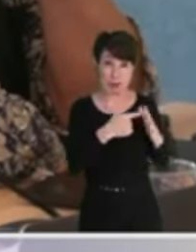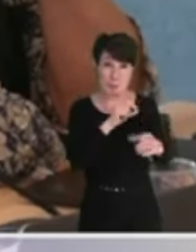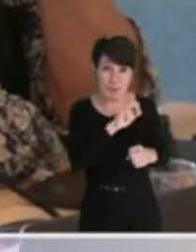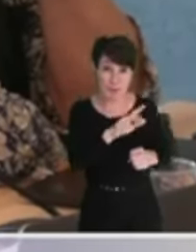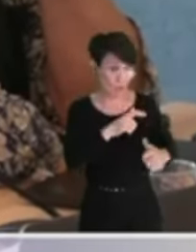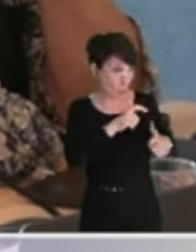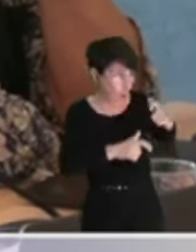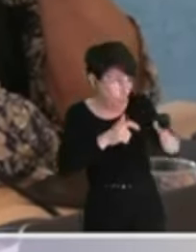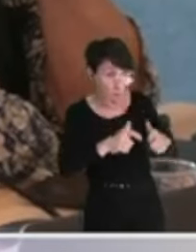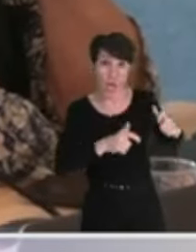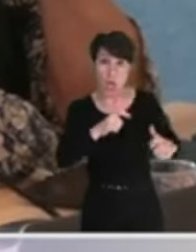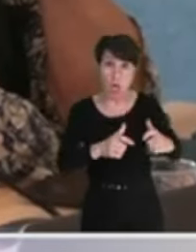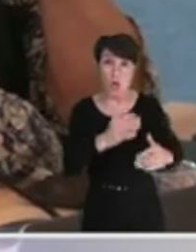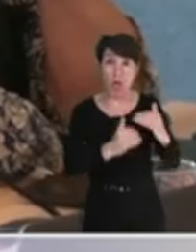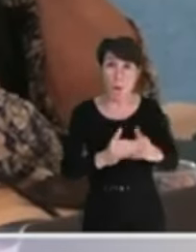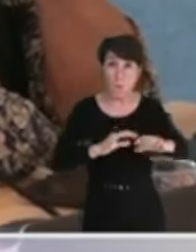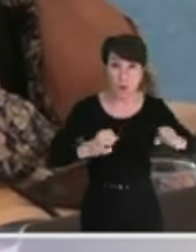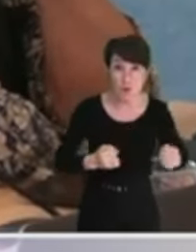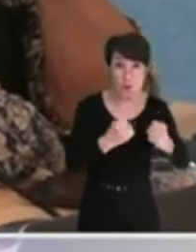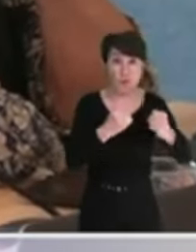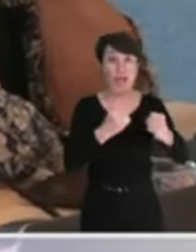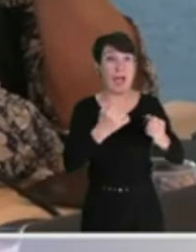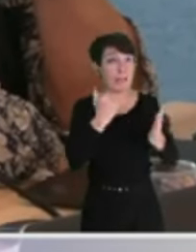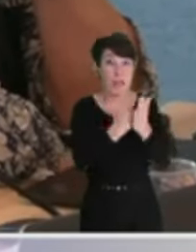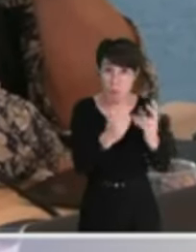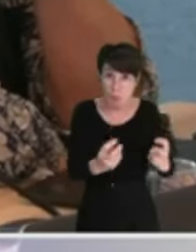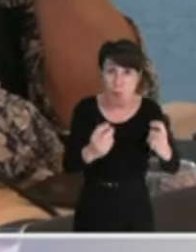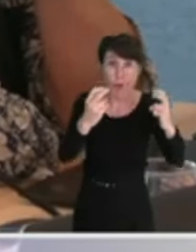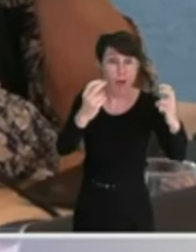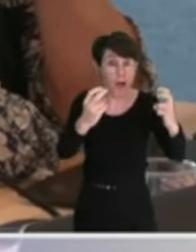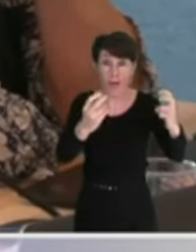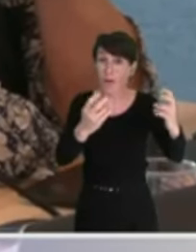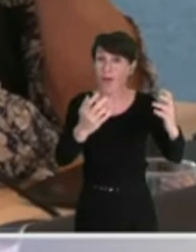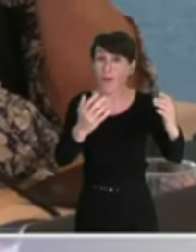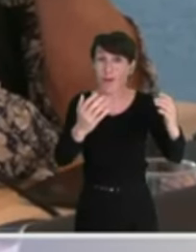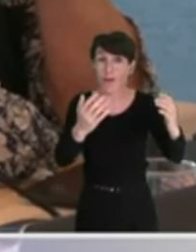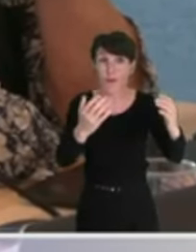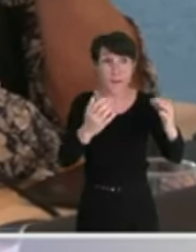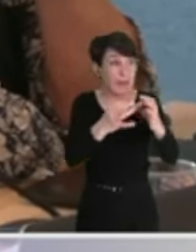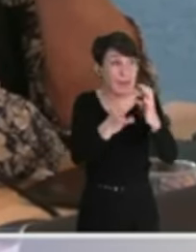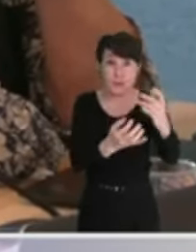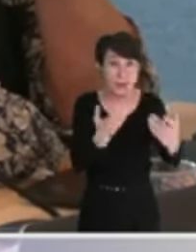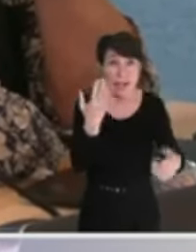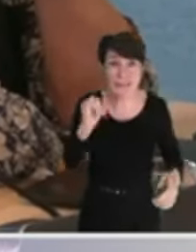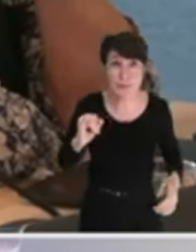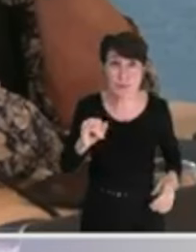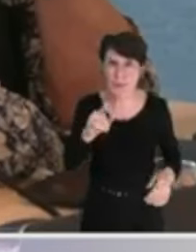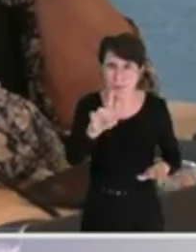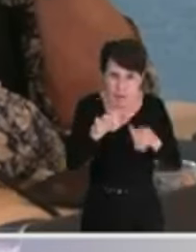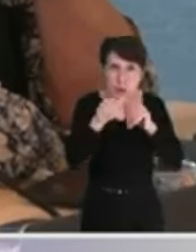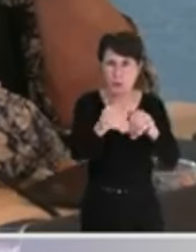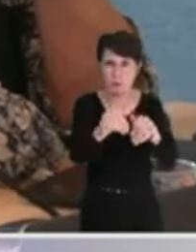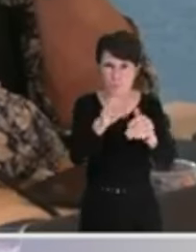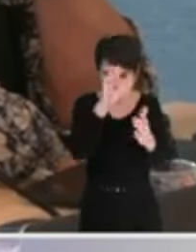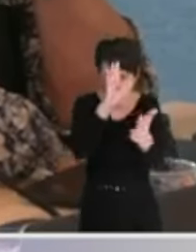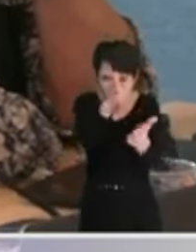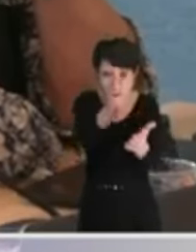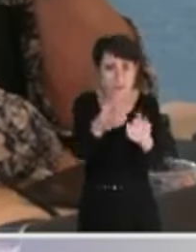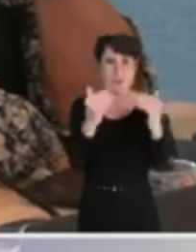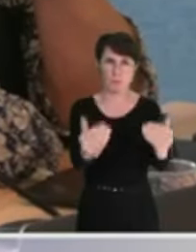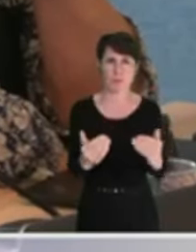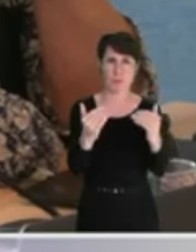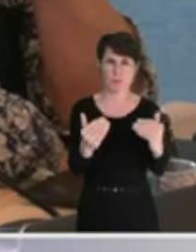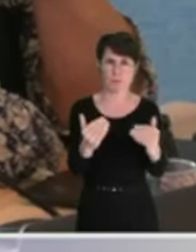avec le plan de sauvegarde qui n'a servi à rien, les impôts qui n'ont servi à rien et que vous mangez, et que vous continuez. J'avoue que là,